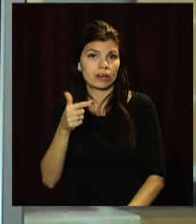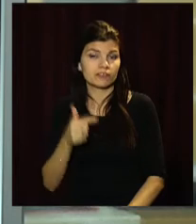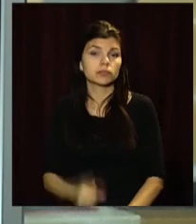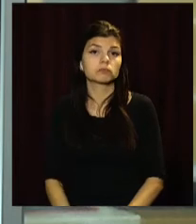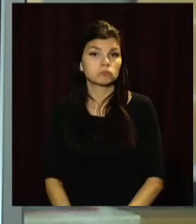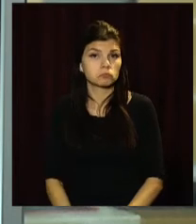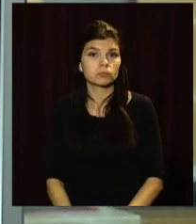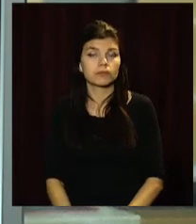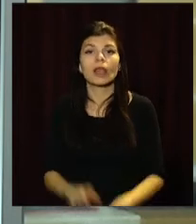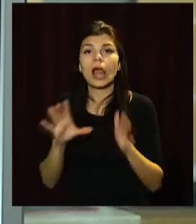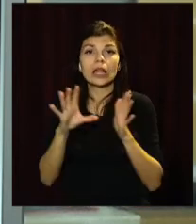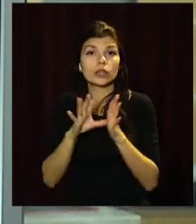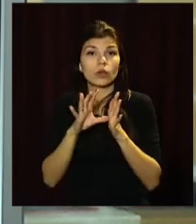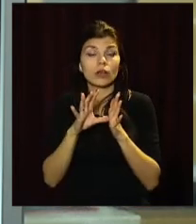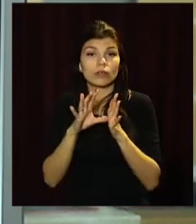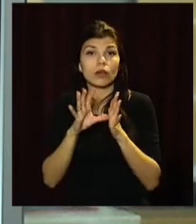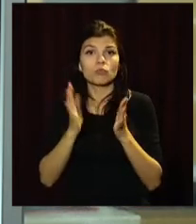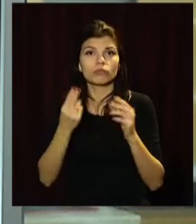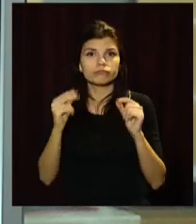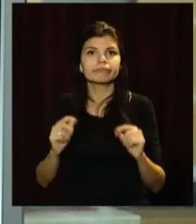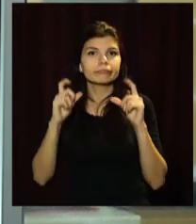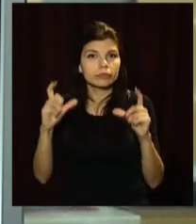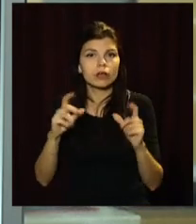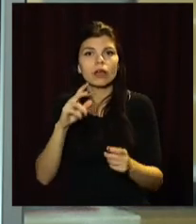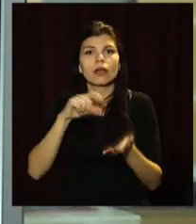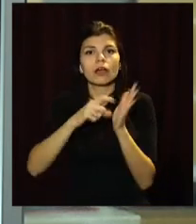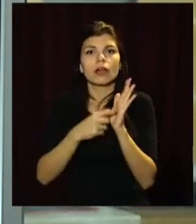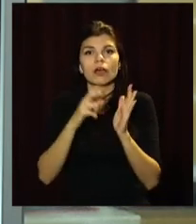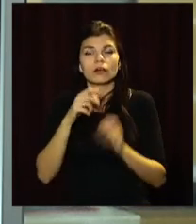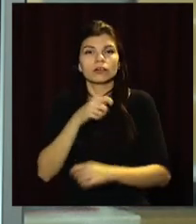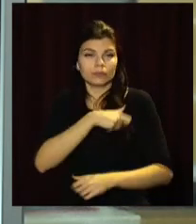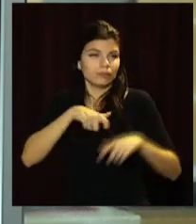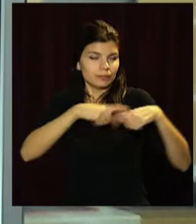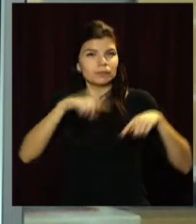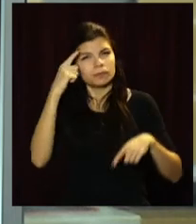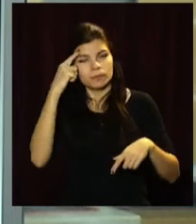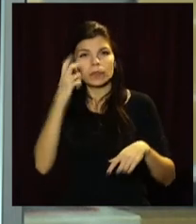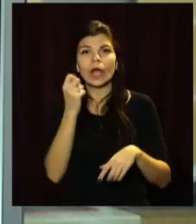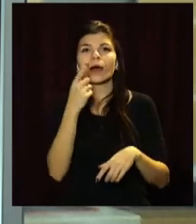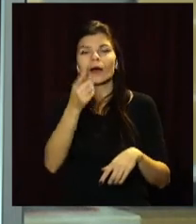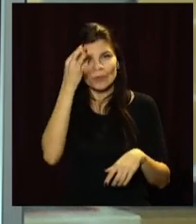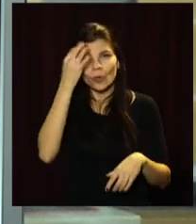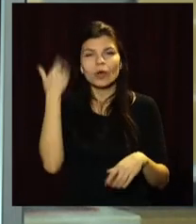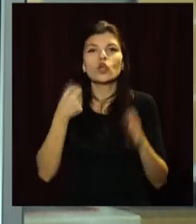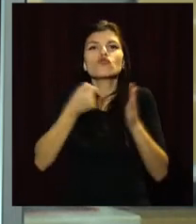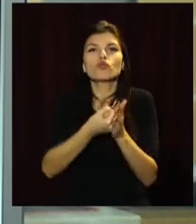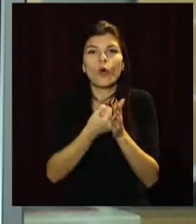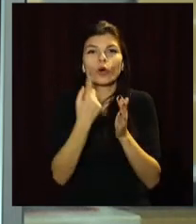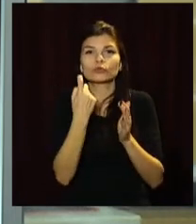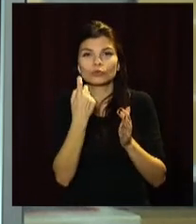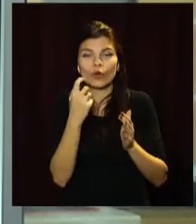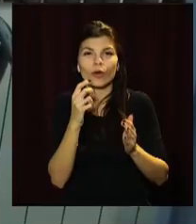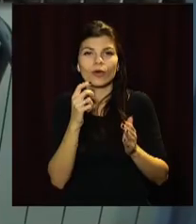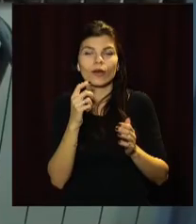Електроенергія коштуватиме дорожче. Кабмін скасував пільговий тариф на перші 100 кВт. Відтепер замість 90 копійок за кіловат люди